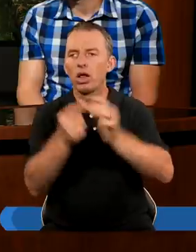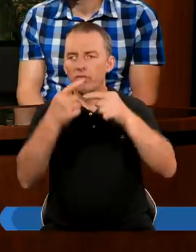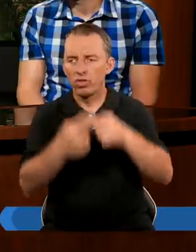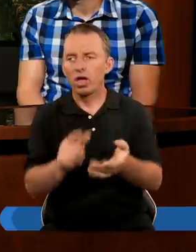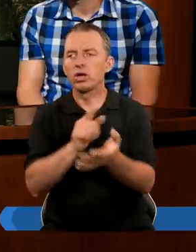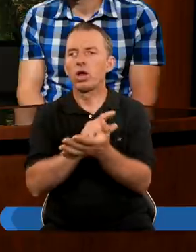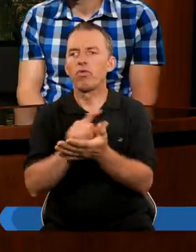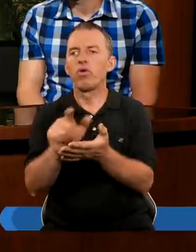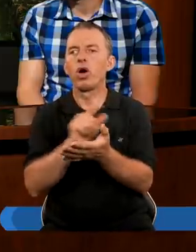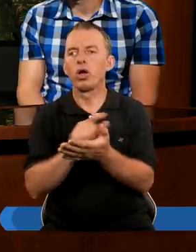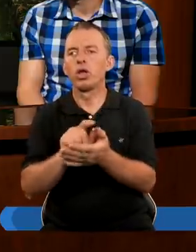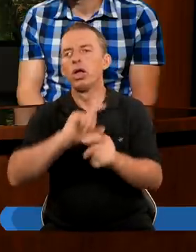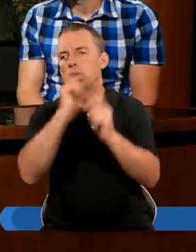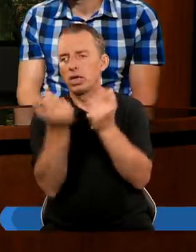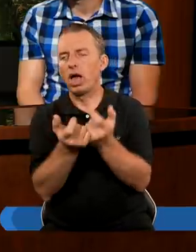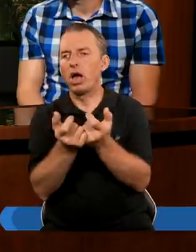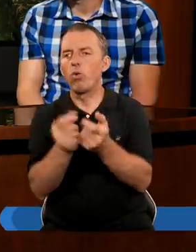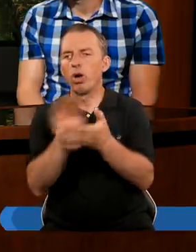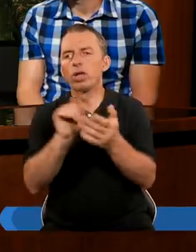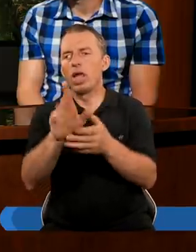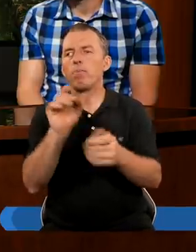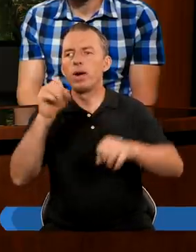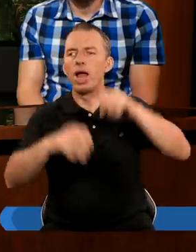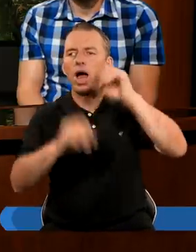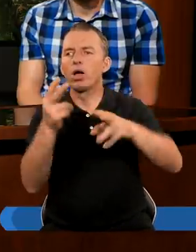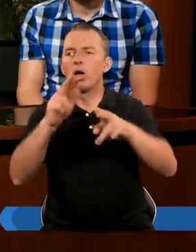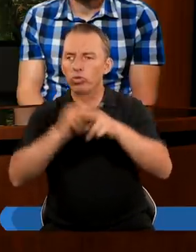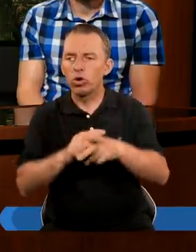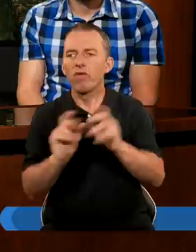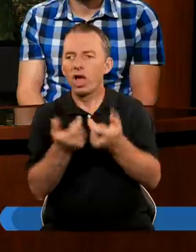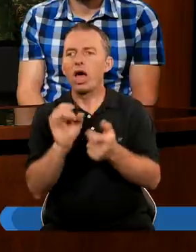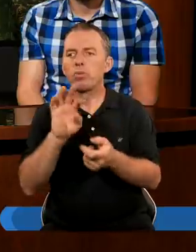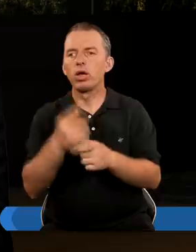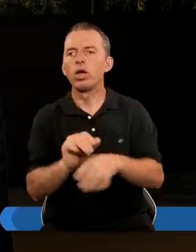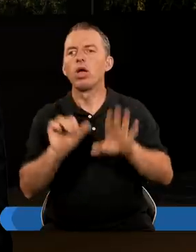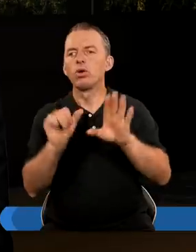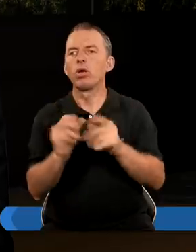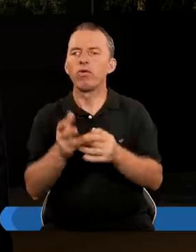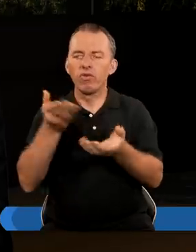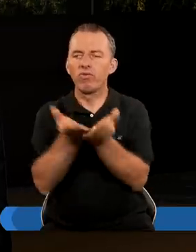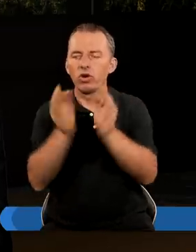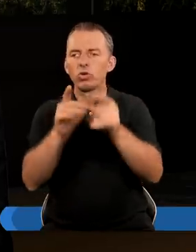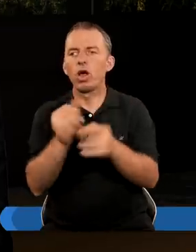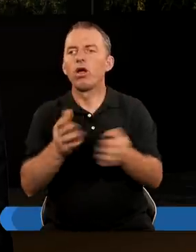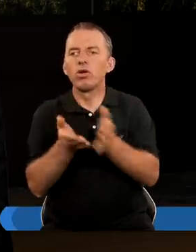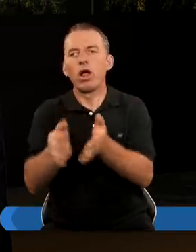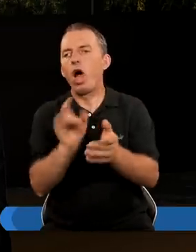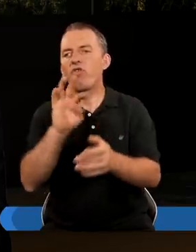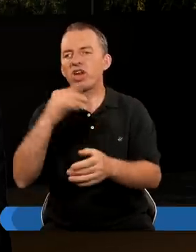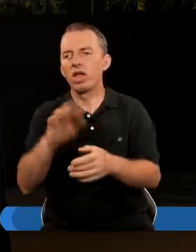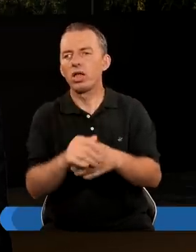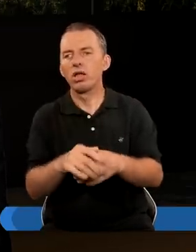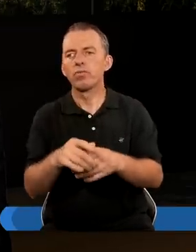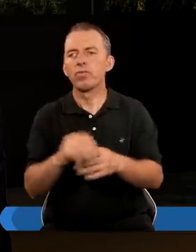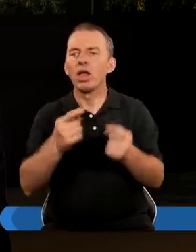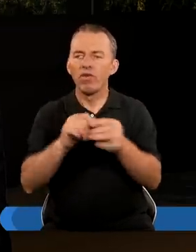od wersetu XII Czyli ten cały Opis tej plagi W czasie której Wydarzy Armagedon A VI wylał czaszę Swoją na wielką Rzekę